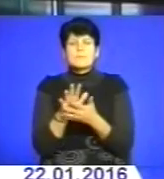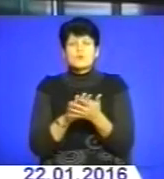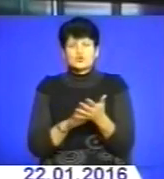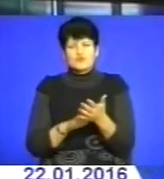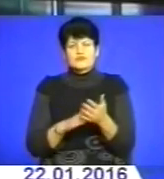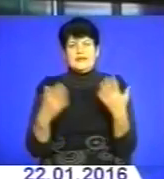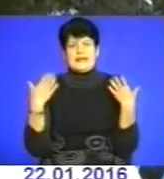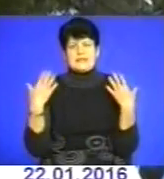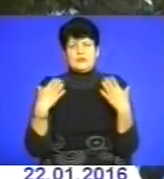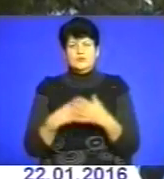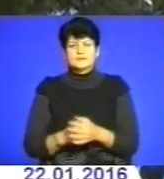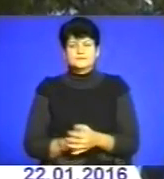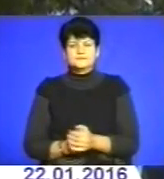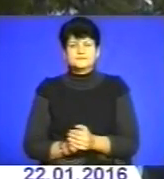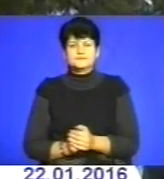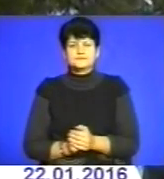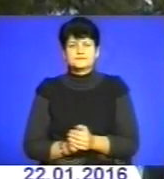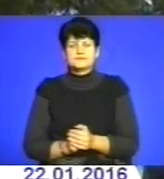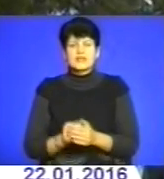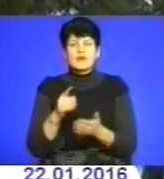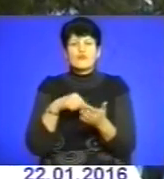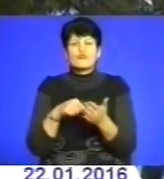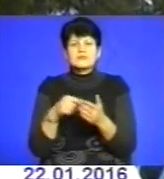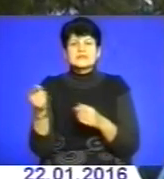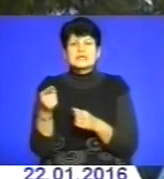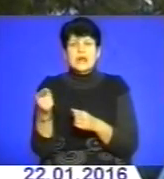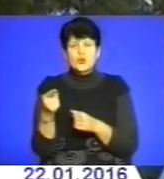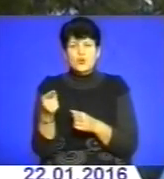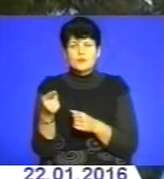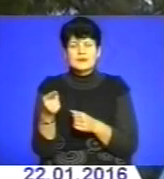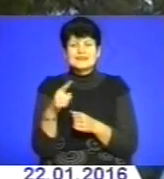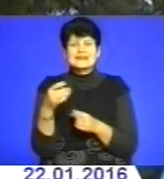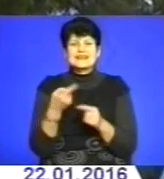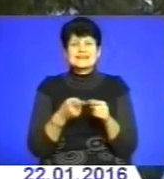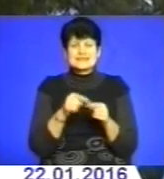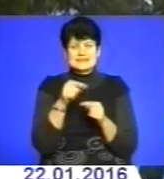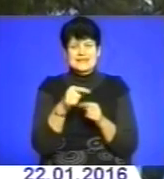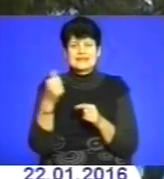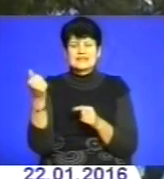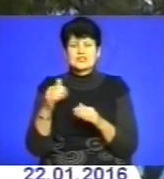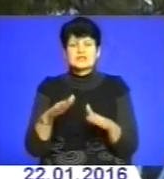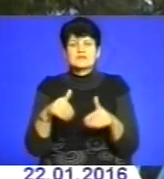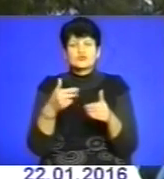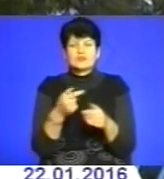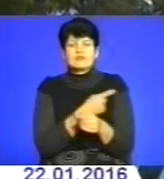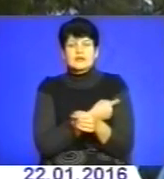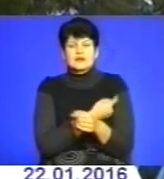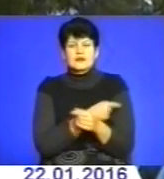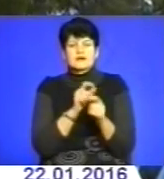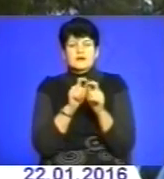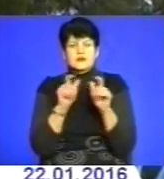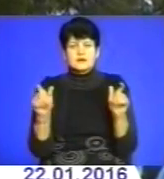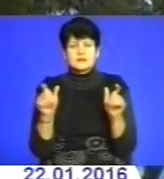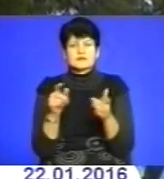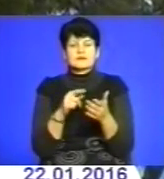канікули. В місті Тернополі за цей тиждень звернулося в лікарні заклади міста